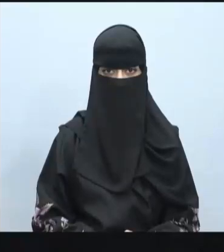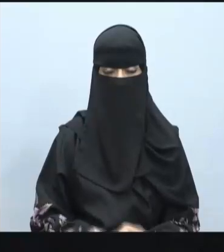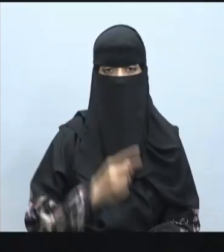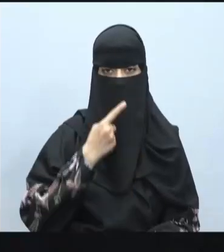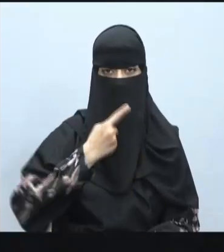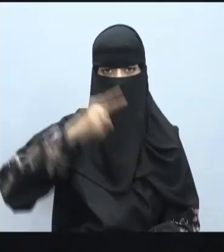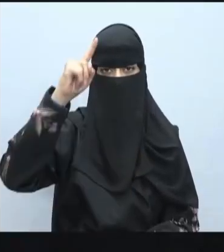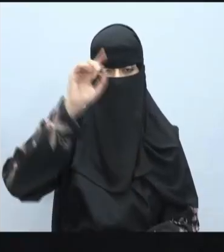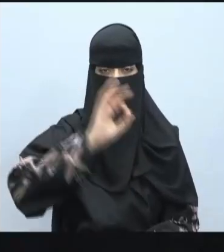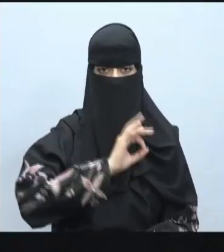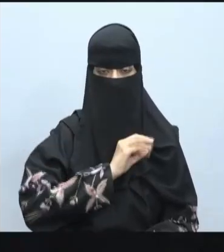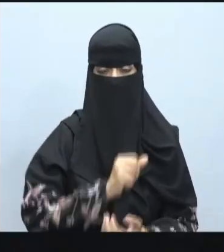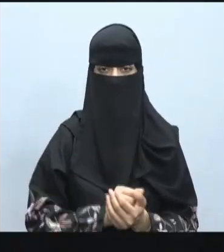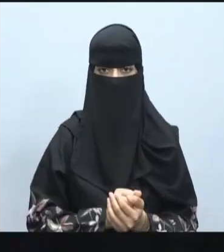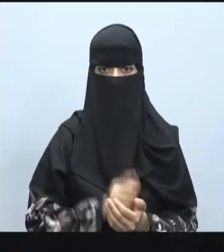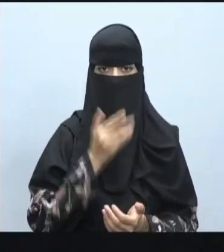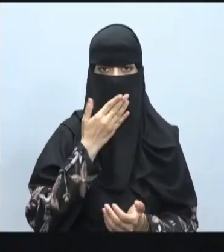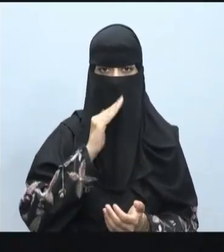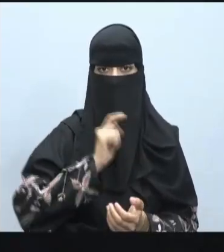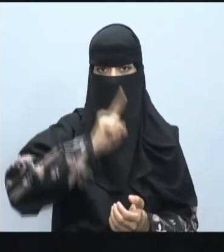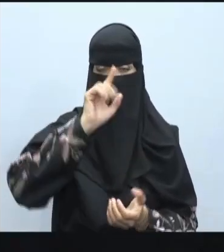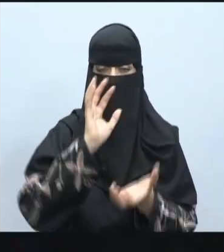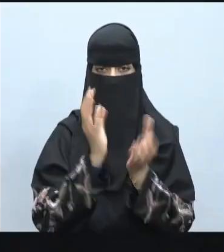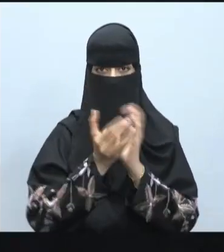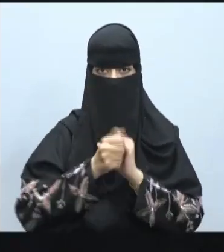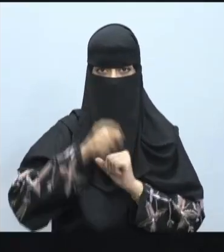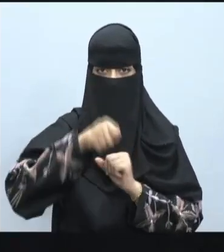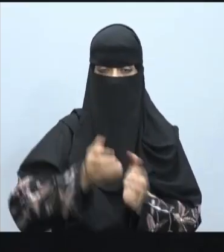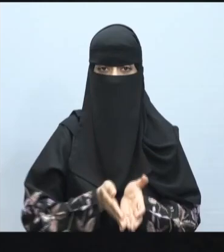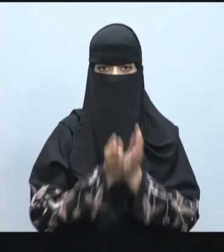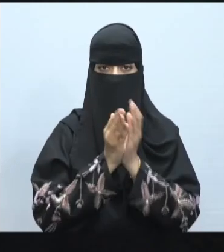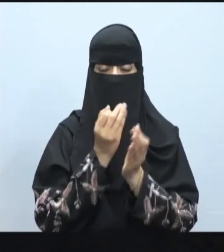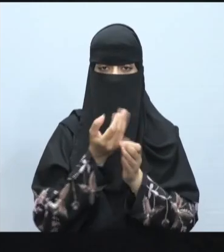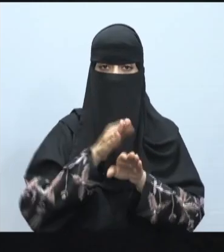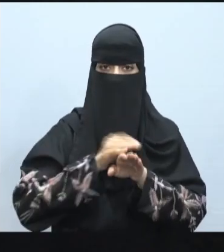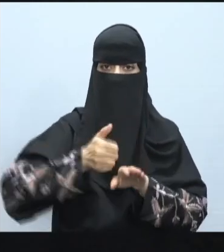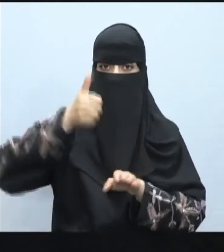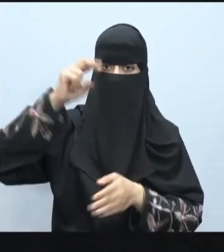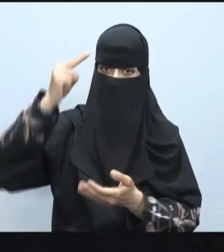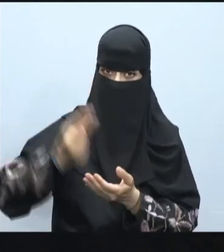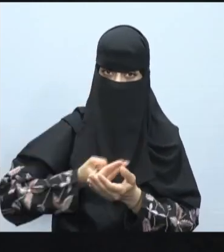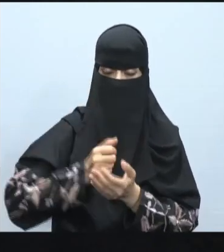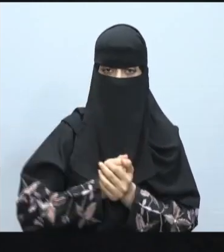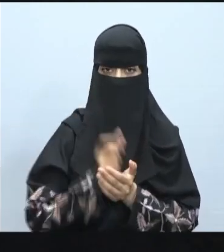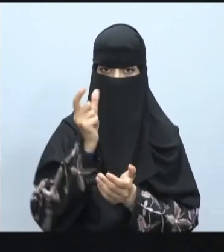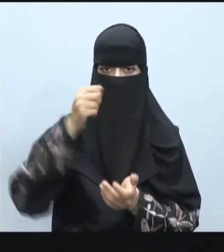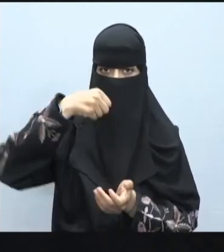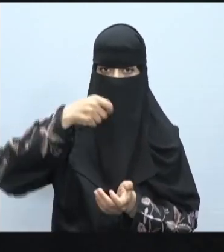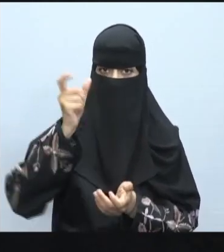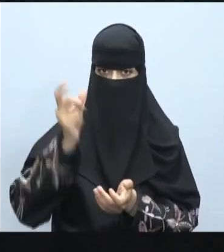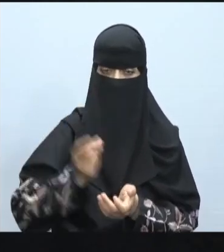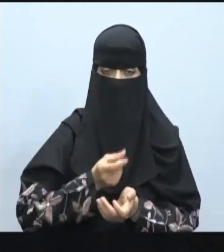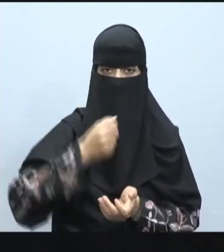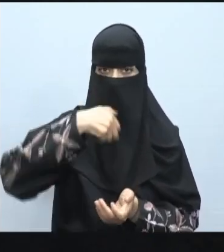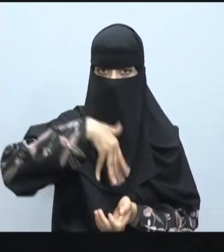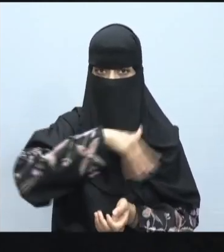بسم الله الرحمن الرحيم الحمد لله رب العالمين والصلاة والسلام على أشرف الأنبيهاء والمرسلين نبينا